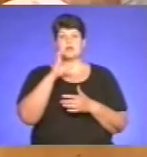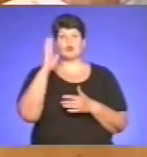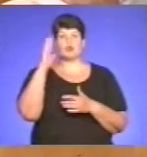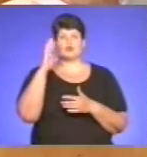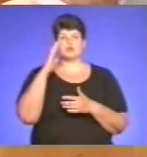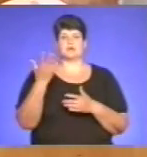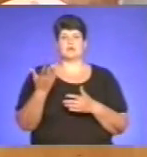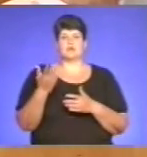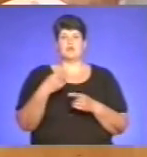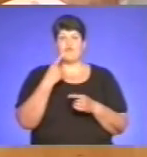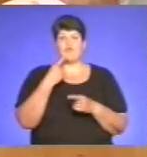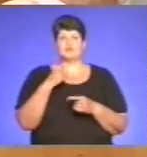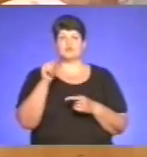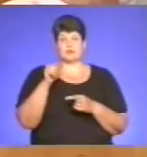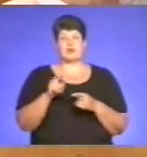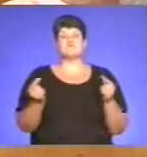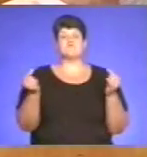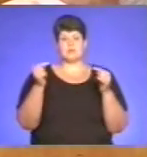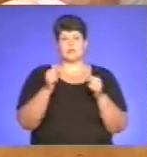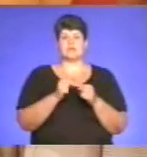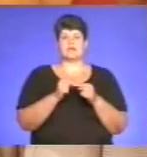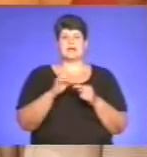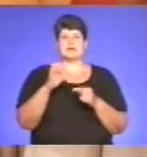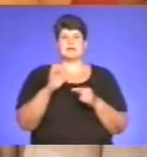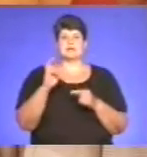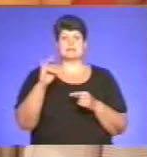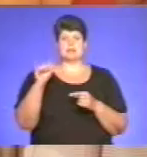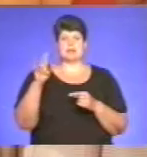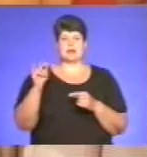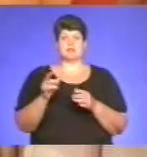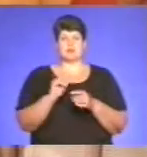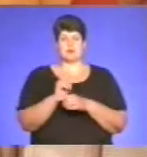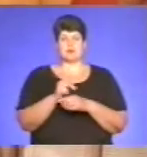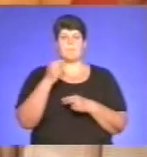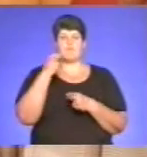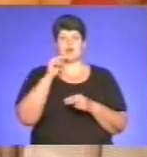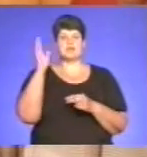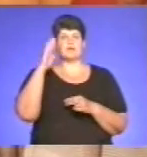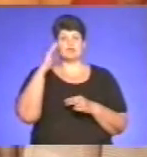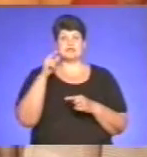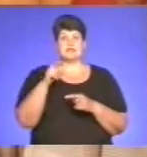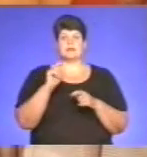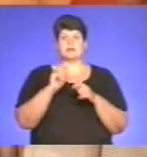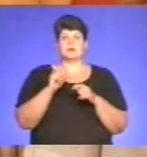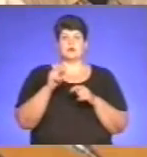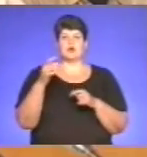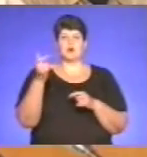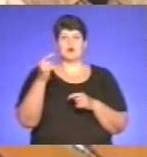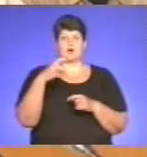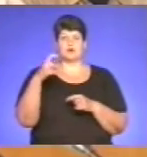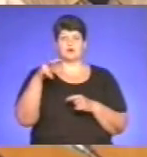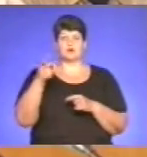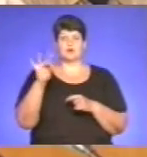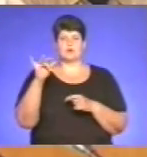Фахівці зазначають, вона відповідає санітарно-епідеміологічним нормам. Для покращення питної води її дезінфікують та хлорують. До